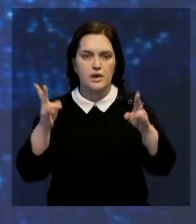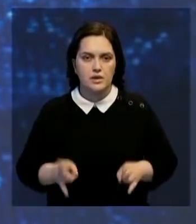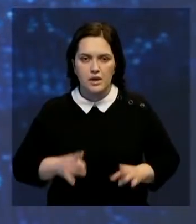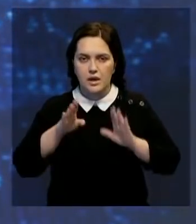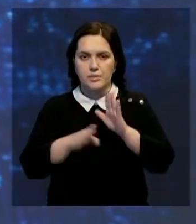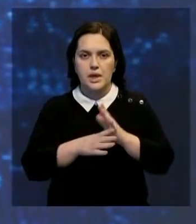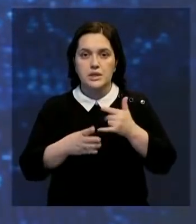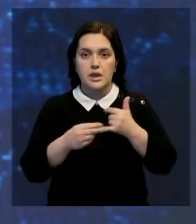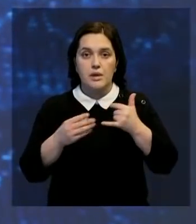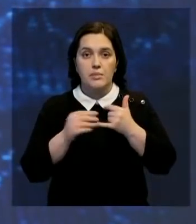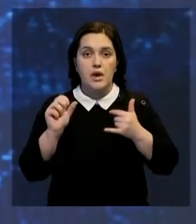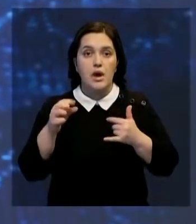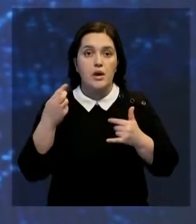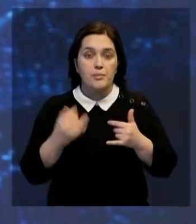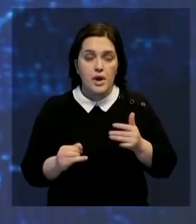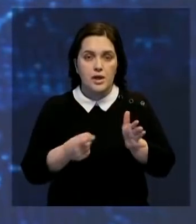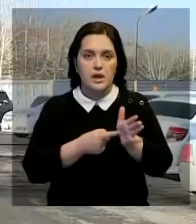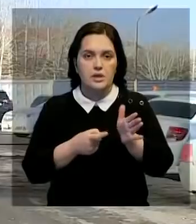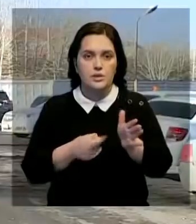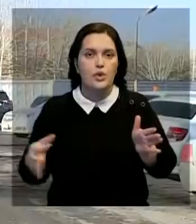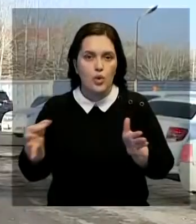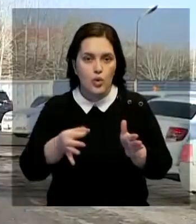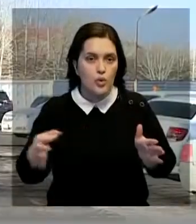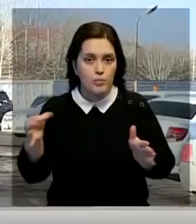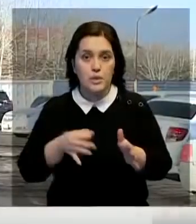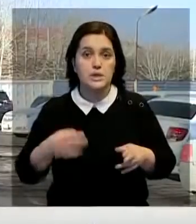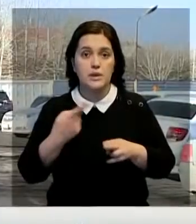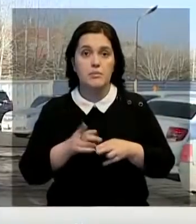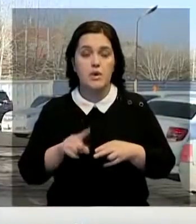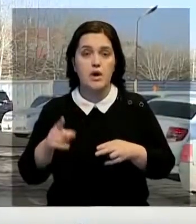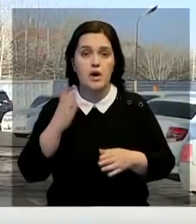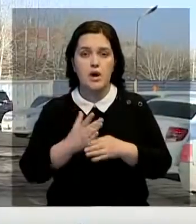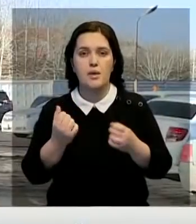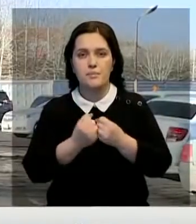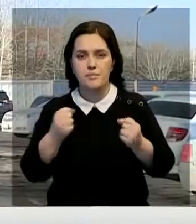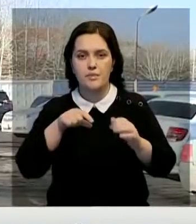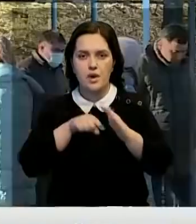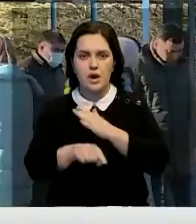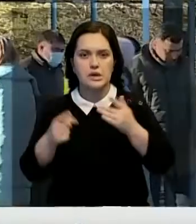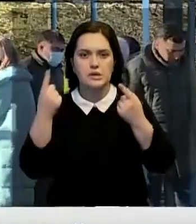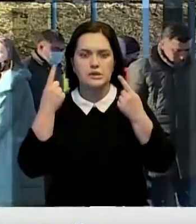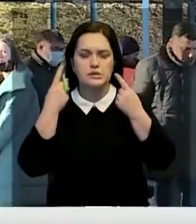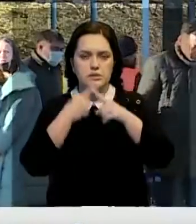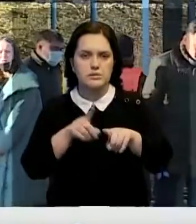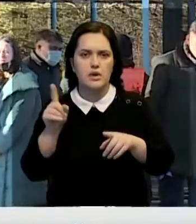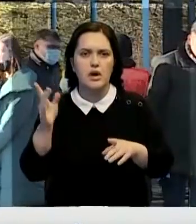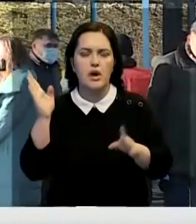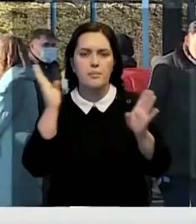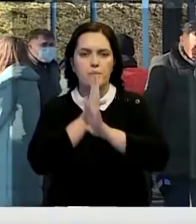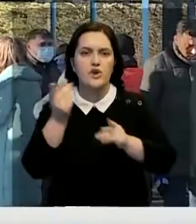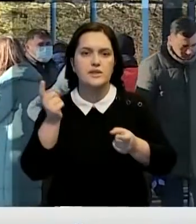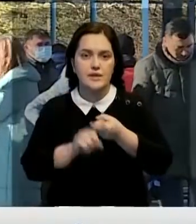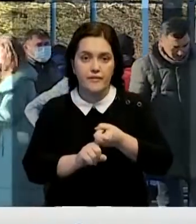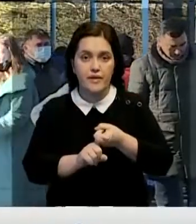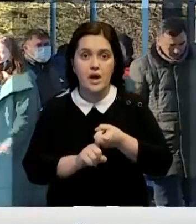Абайская в Карагандинской области. По данным главы регионального ДЧС, авария по всем признакам носит техногенный характер.